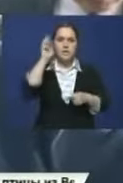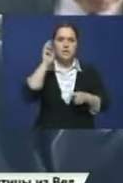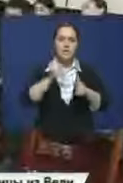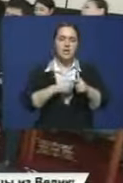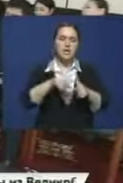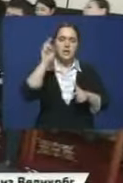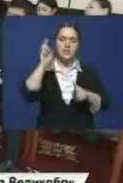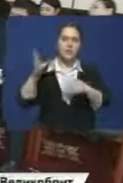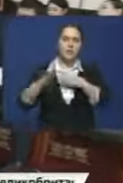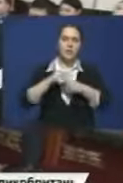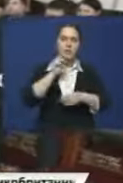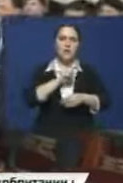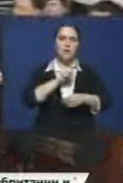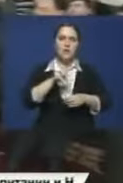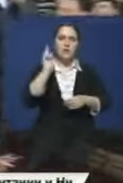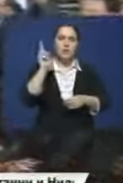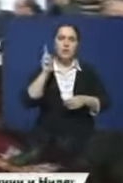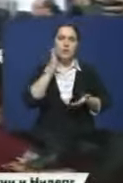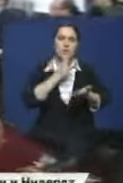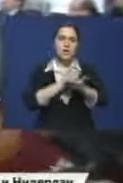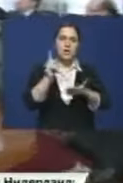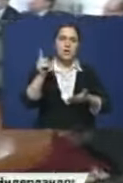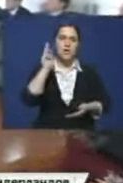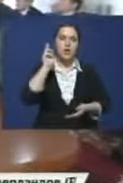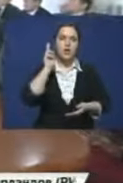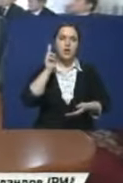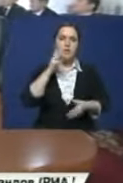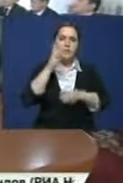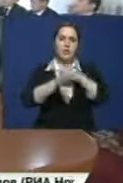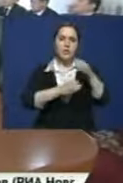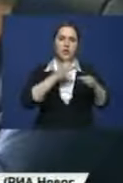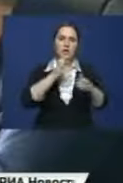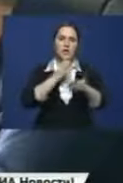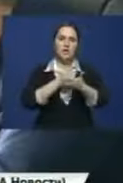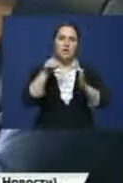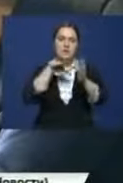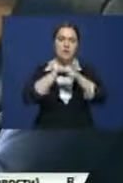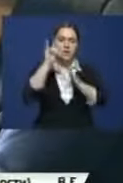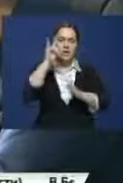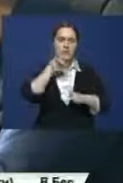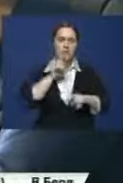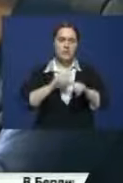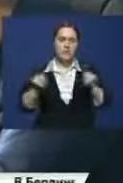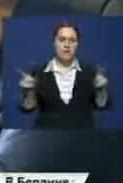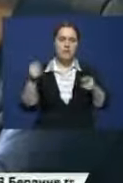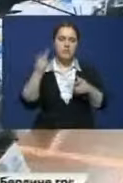государствам или странам-партнерам со стороны хорошо развивающихся стран, к которым на международной арене относят и Казахстан.